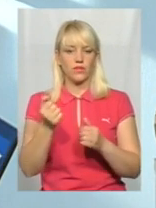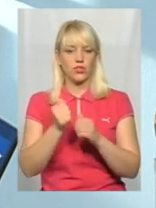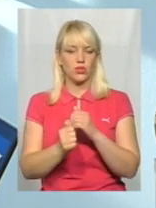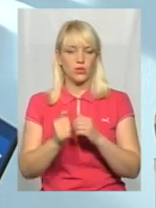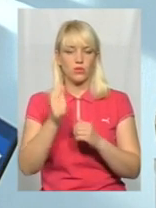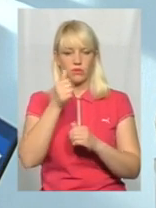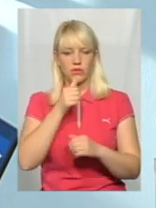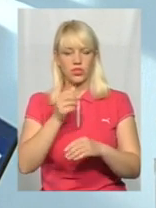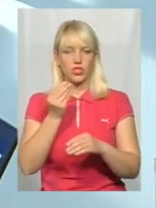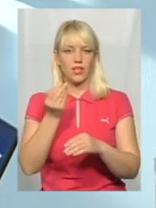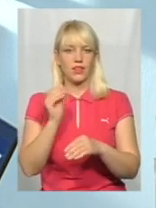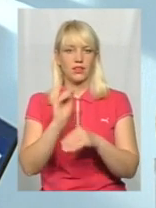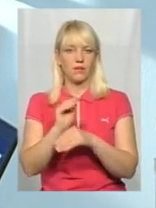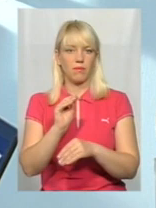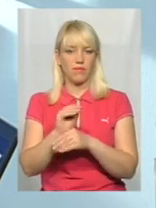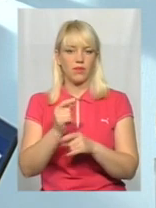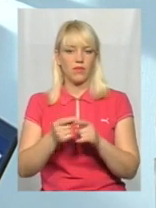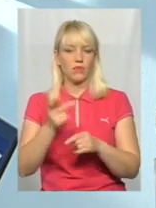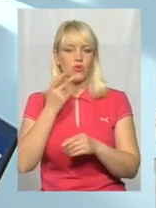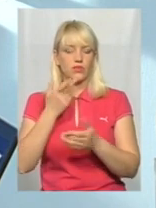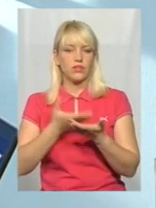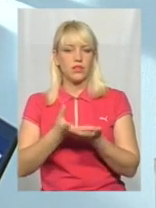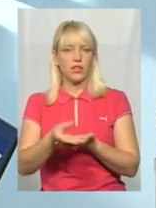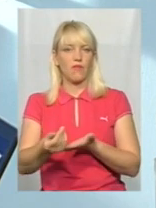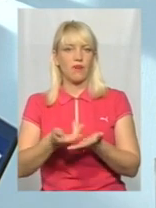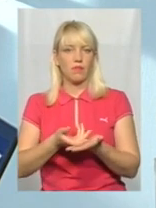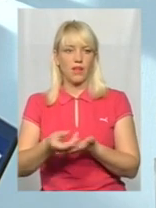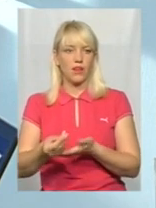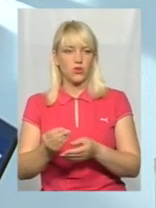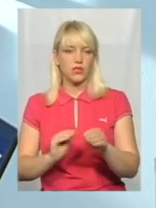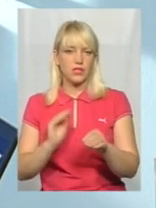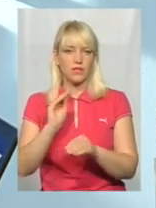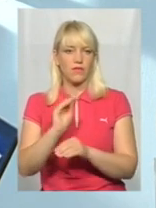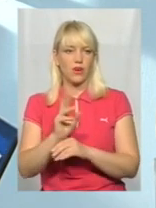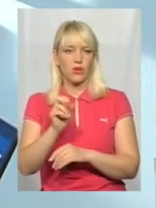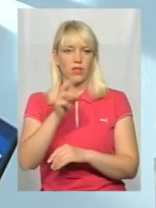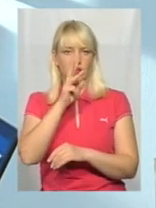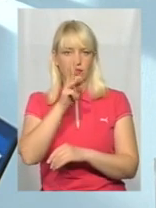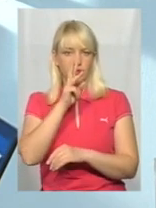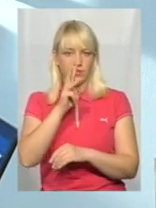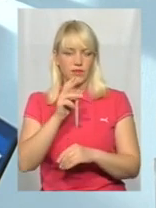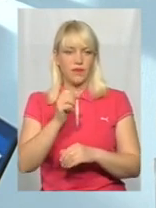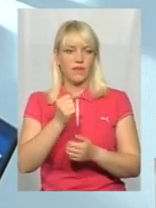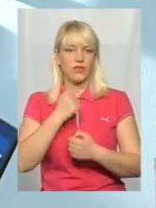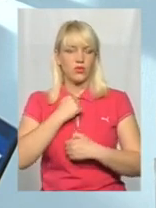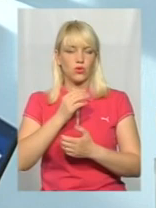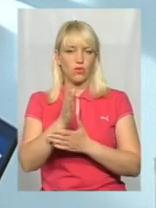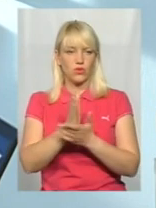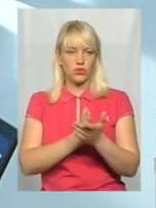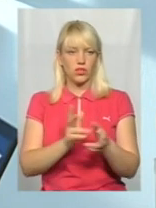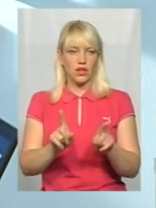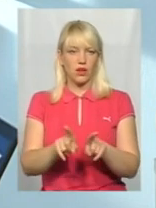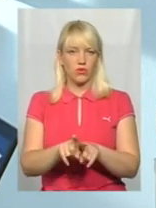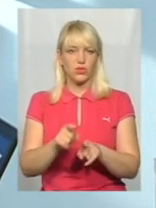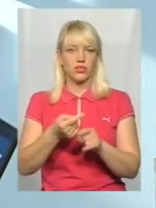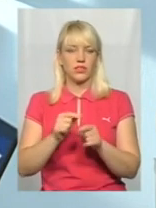надбавка. Тобто вона постійно виплачується зверху на грошове забезпечення військовослужбовцям. Також